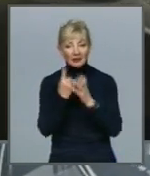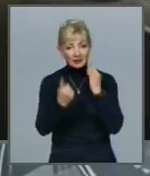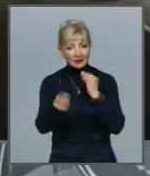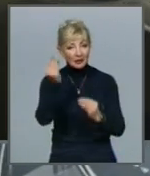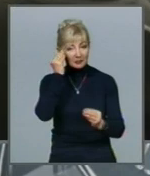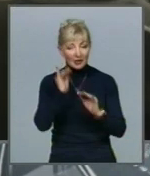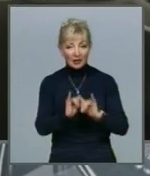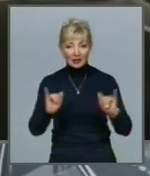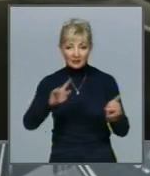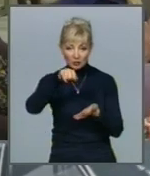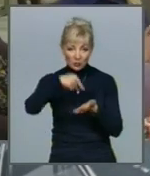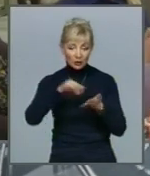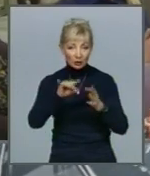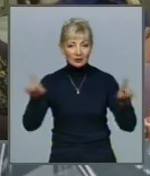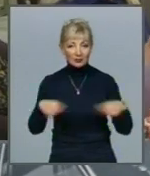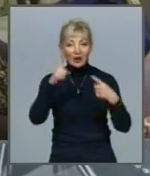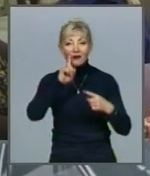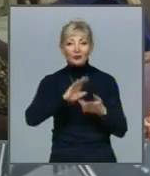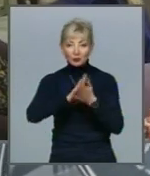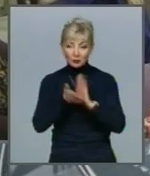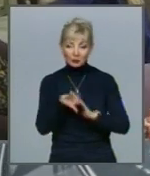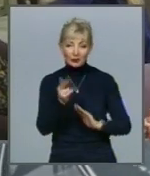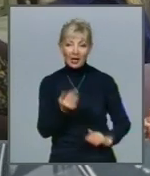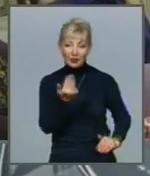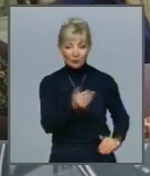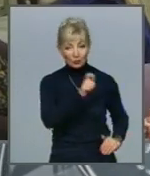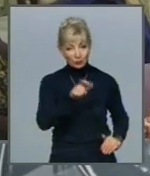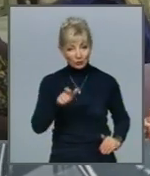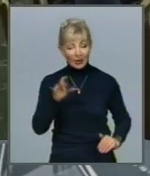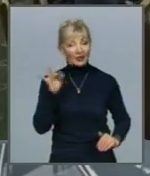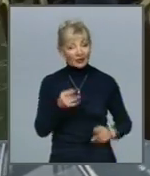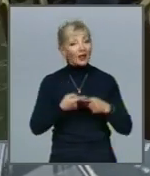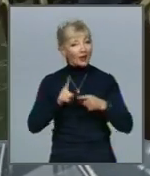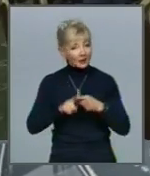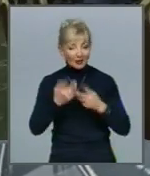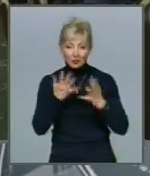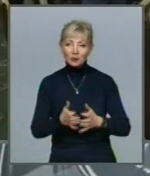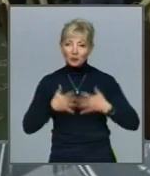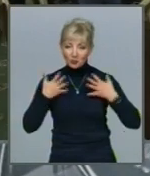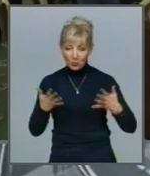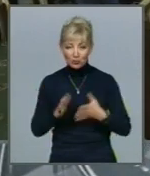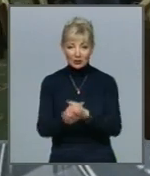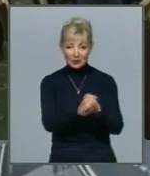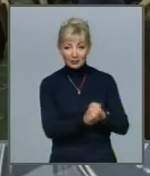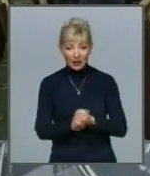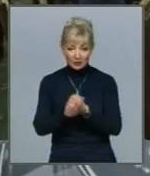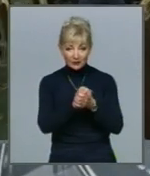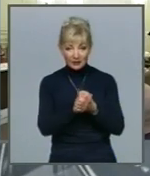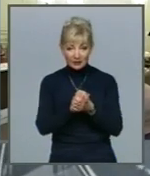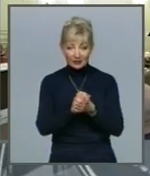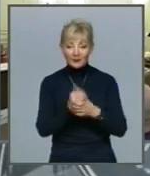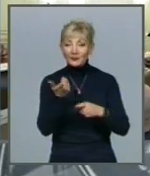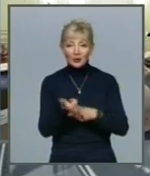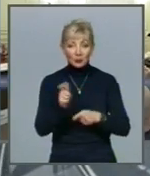розвивати місто та створювати комфортні умови для його жителів І саме це ще більше згуртовує Дуже приємне,